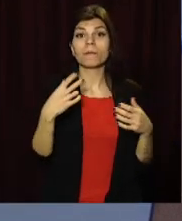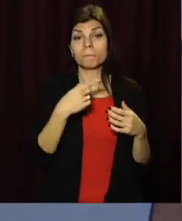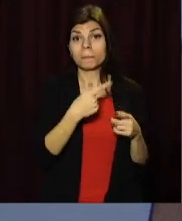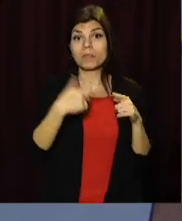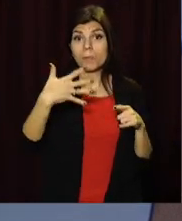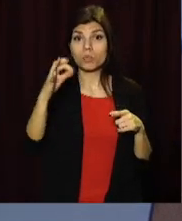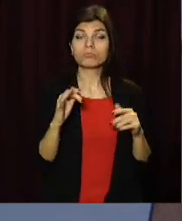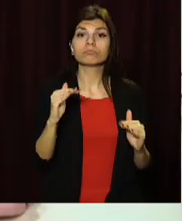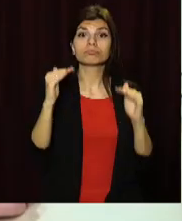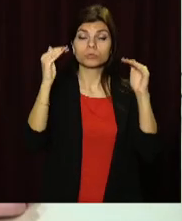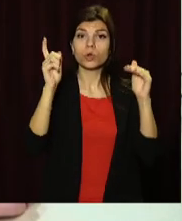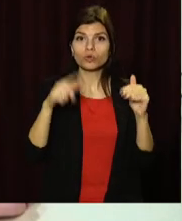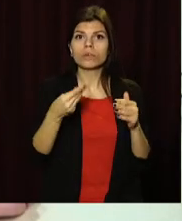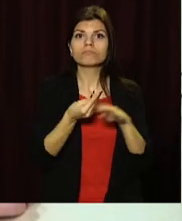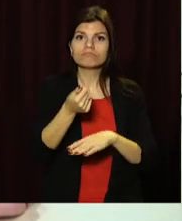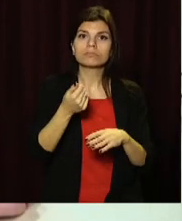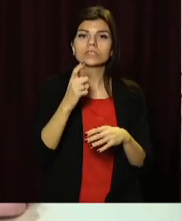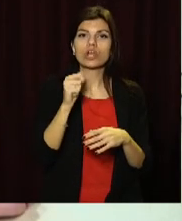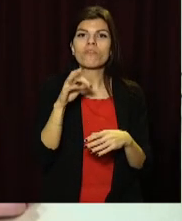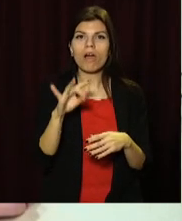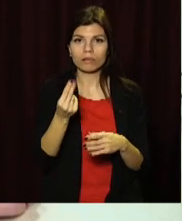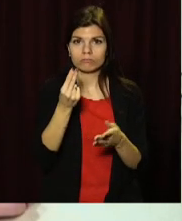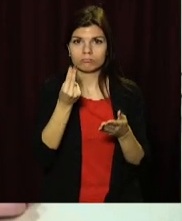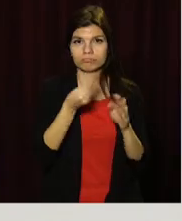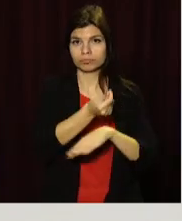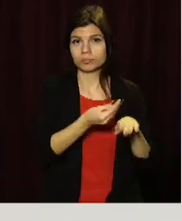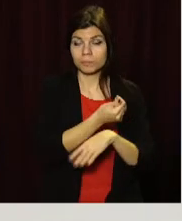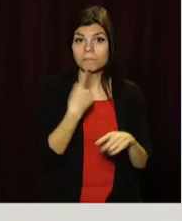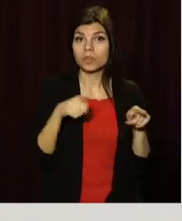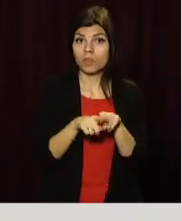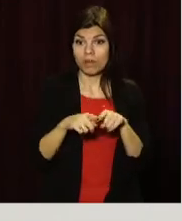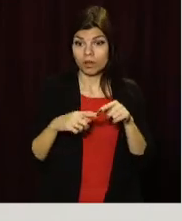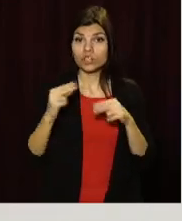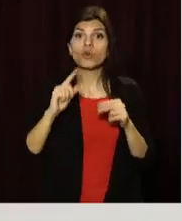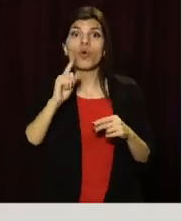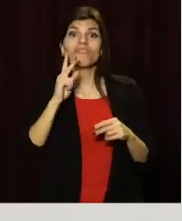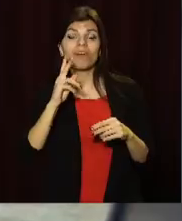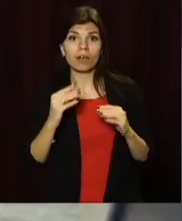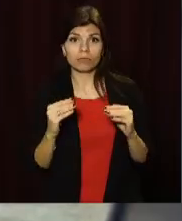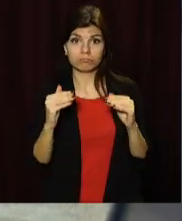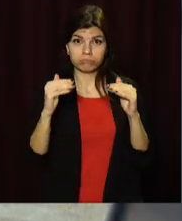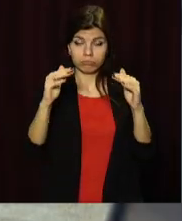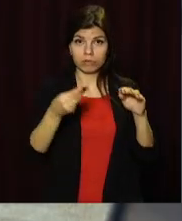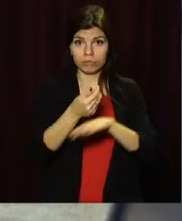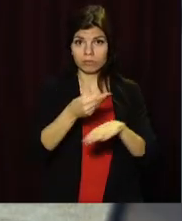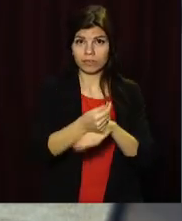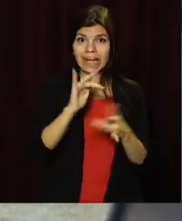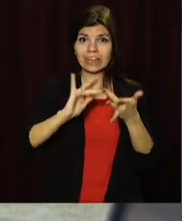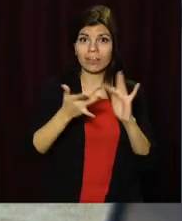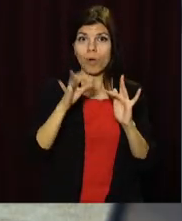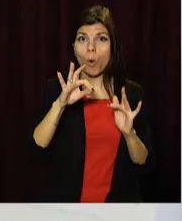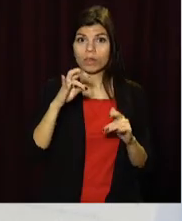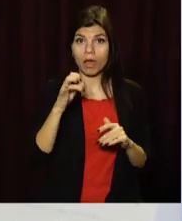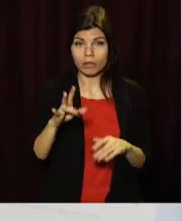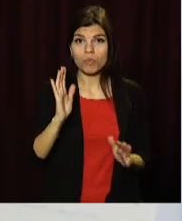% зросла і кількість онлайн-розрахунків за товари. Експерти кажуть, такими темпами вже за декілька років готівковий розрахунок за онлайн-покупки